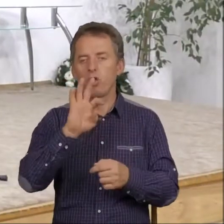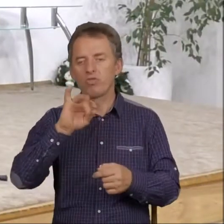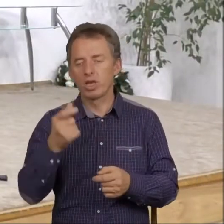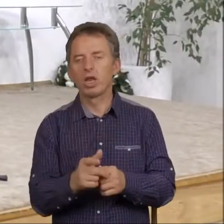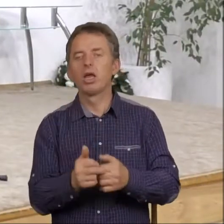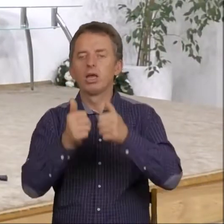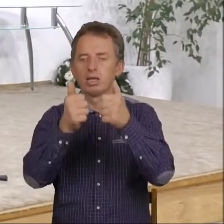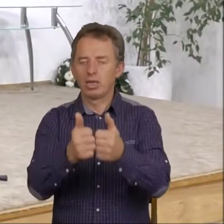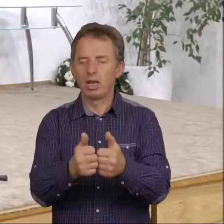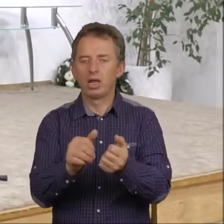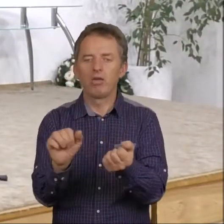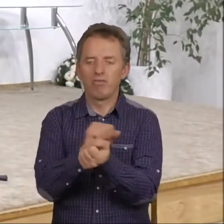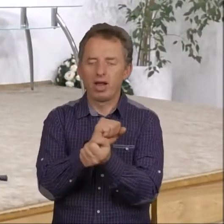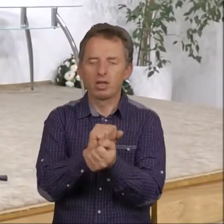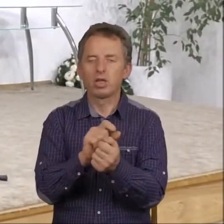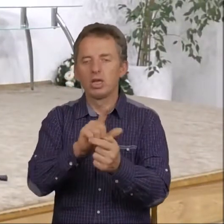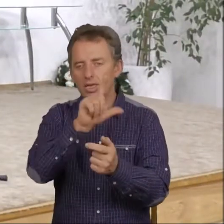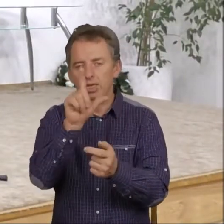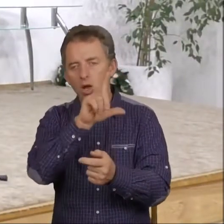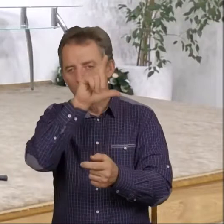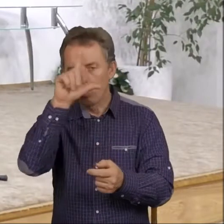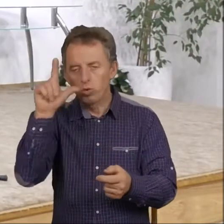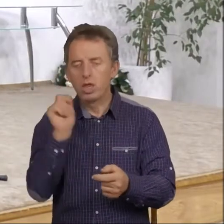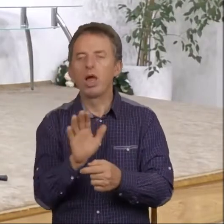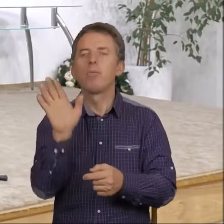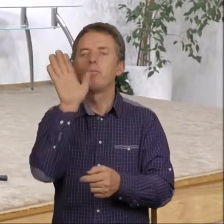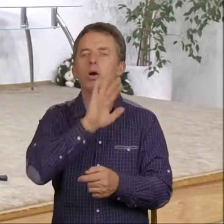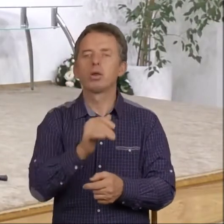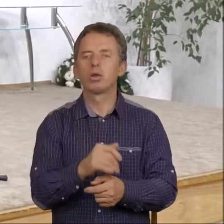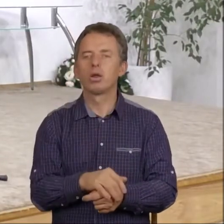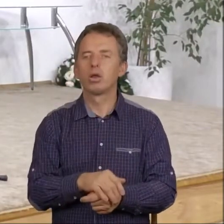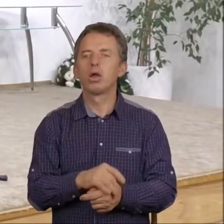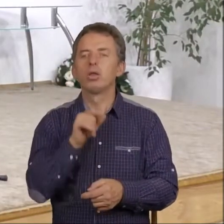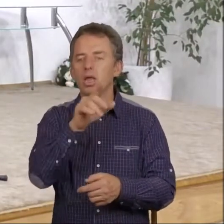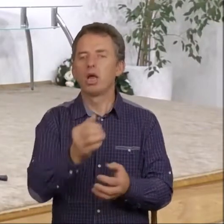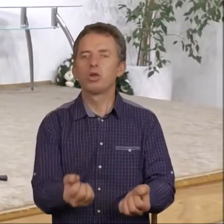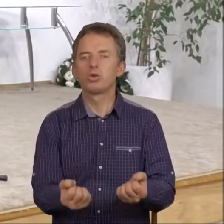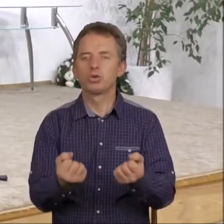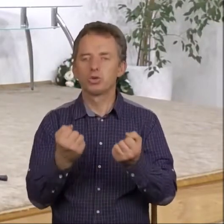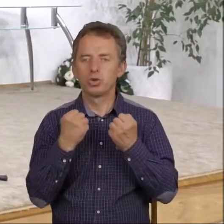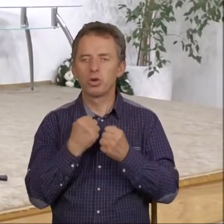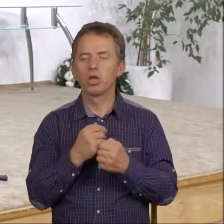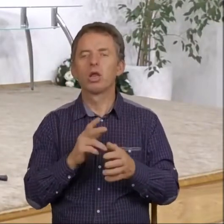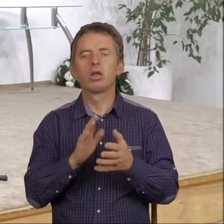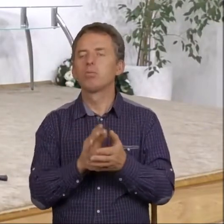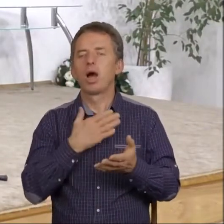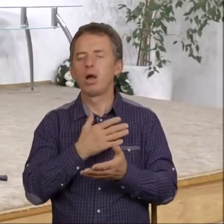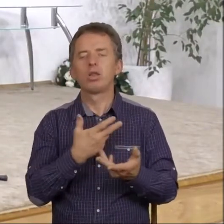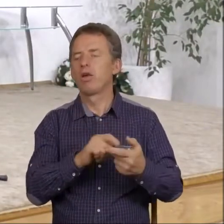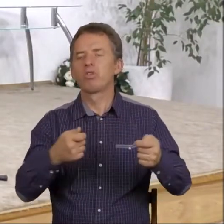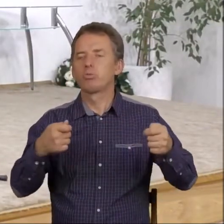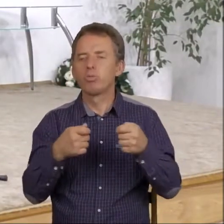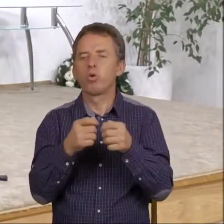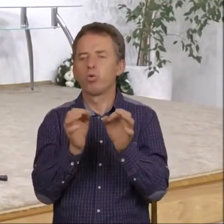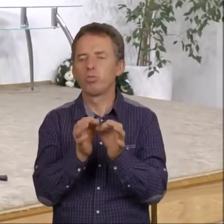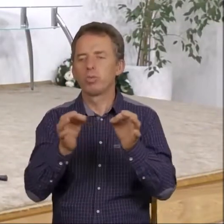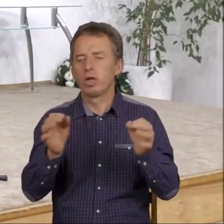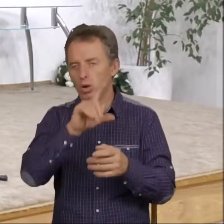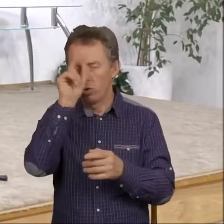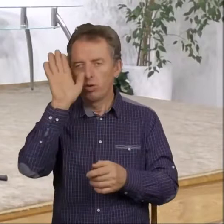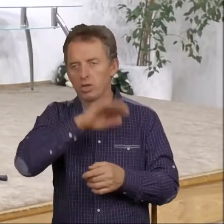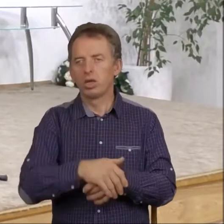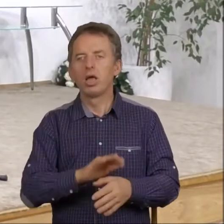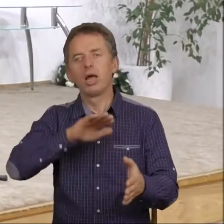do walki z ludem Bożym. Po ludzku rzecz biorąc, siły są absolutnie niewspółmierne. Więc lud Boży jest